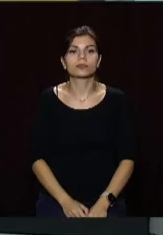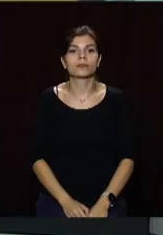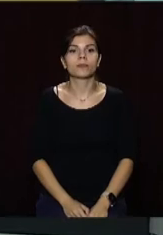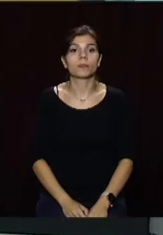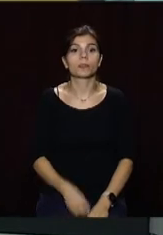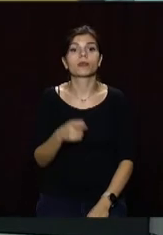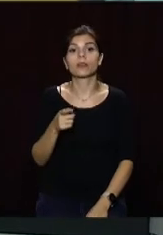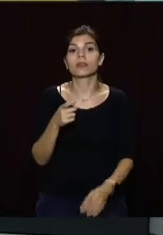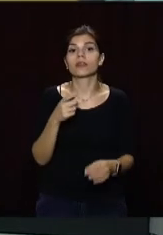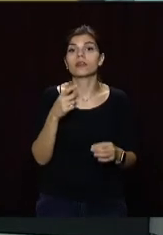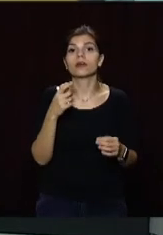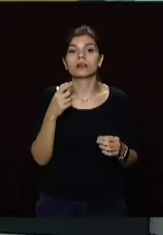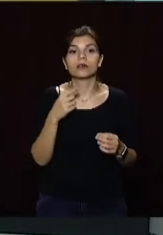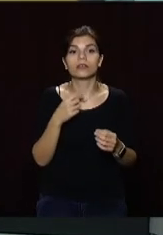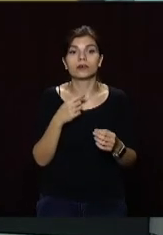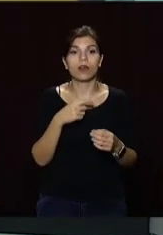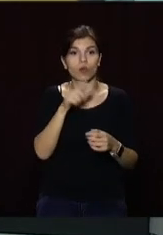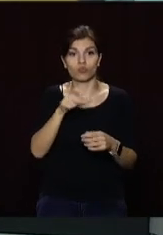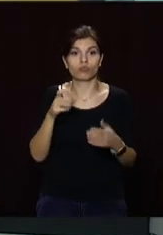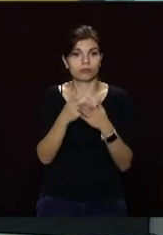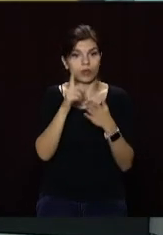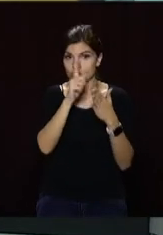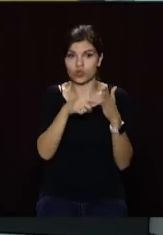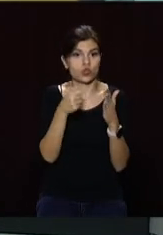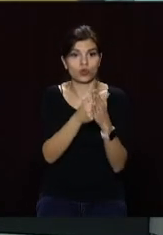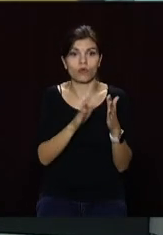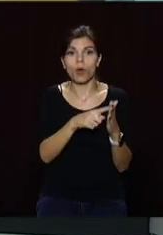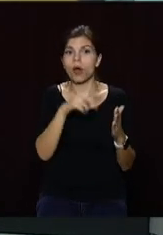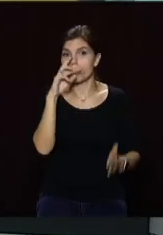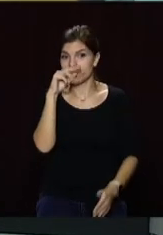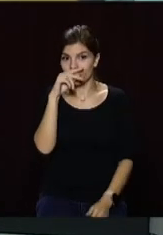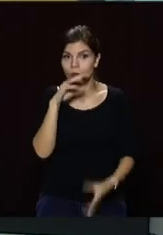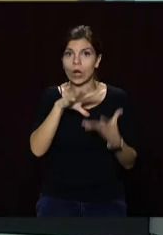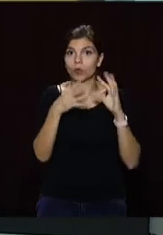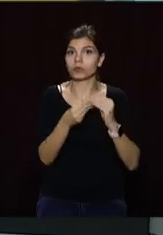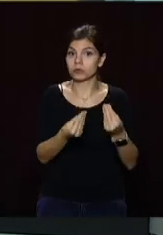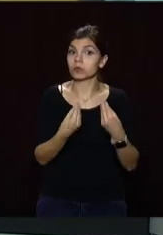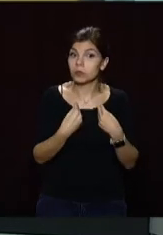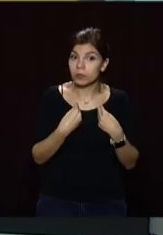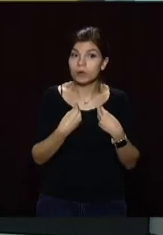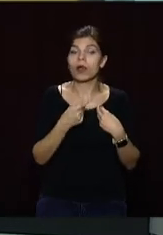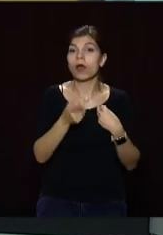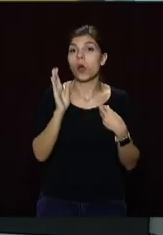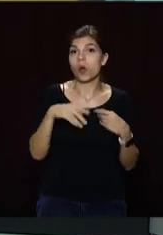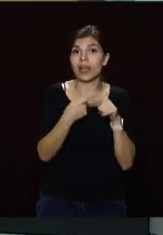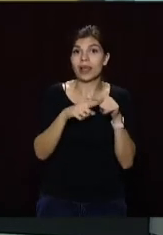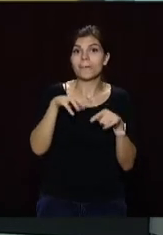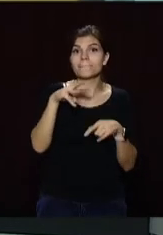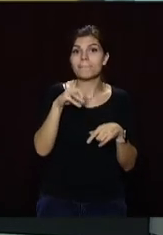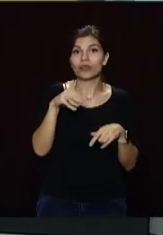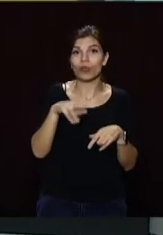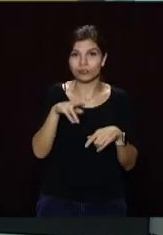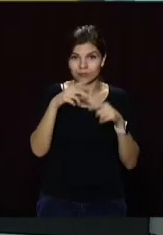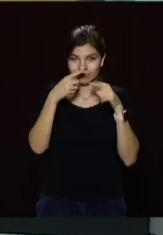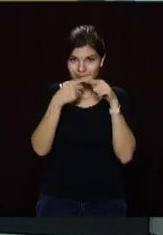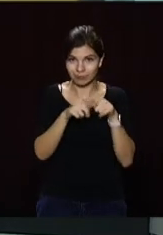Третині ПЛР-тестів довіряти не можна, бо вони дають помилково негативний результат. Хоча цей метод дослідження і є